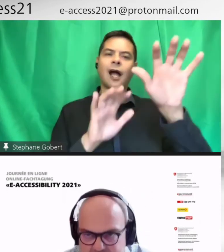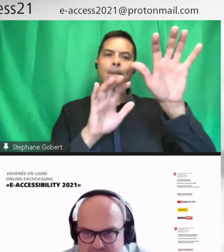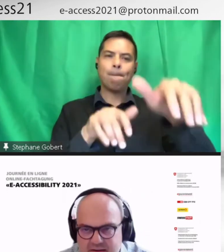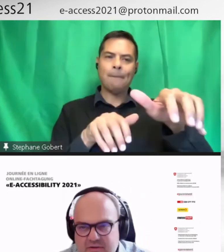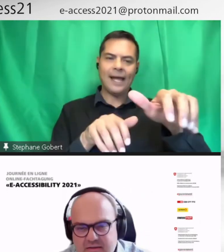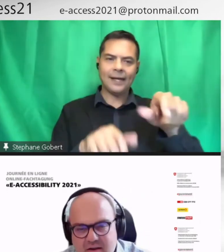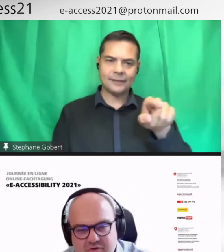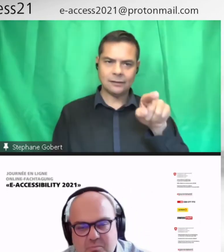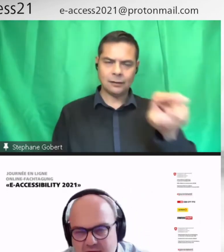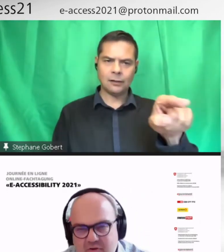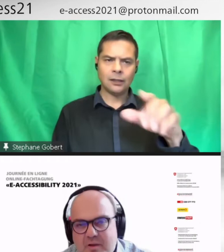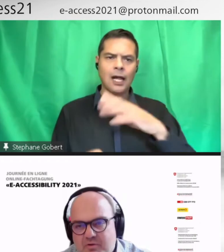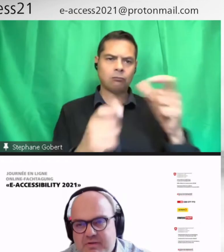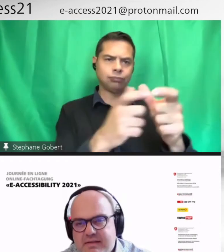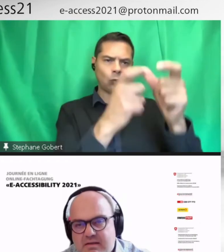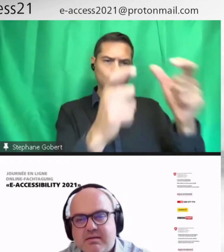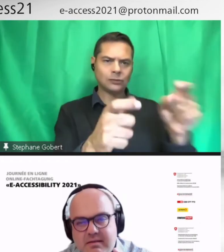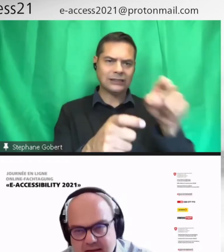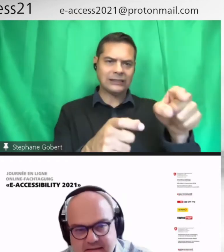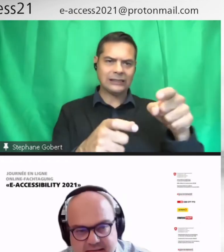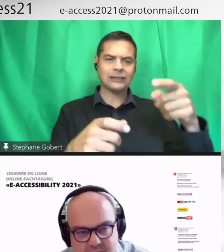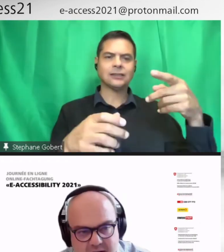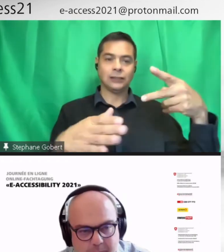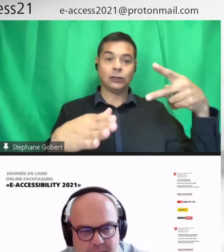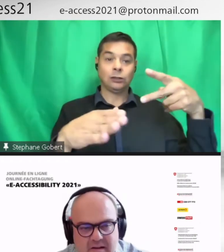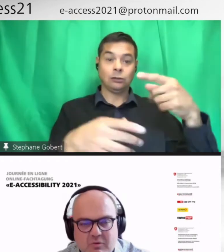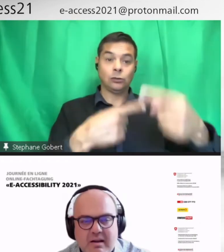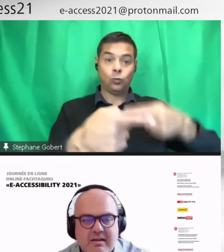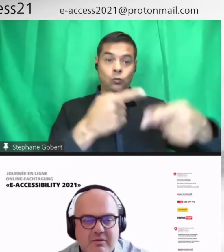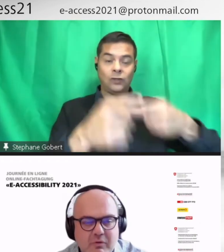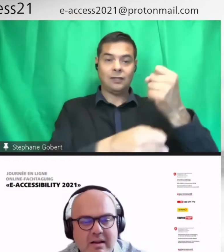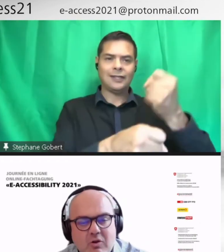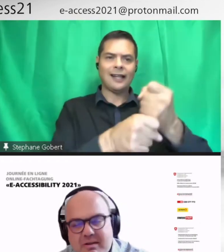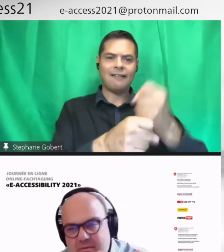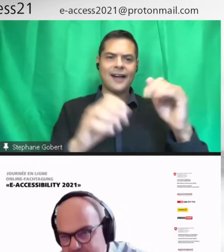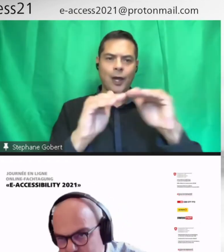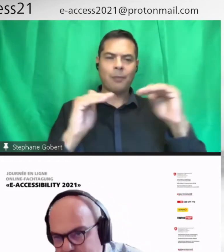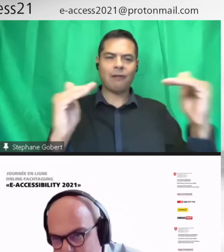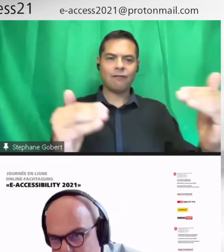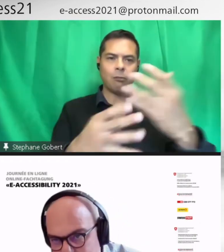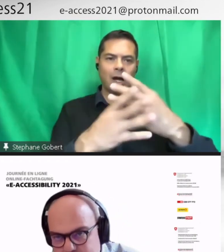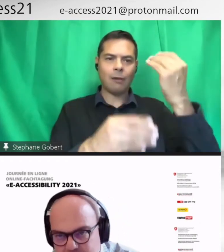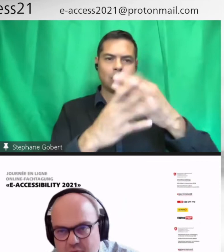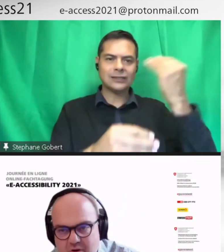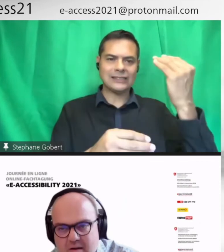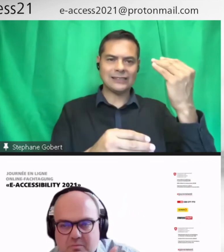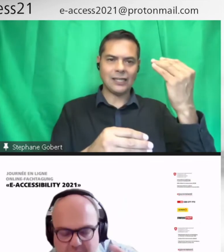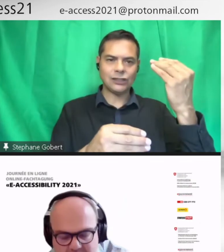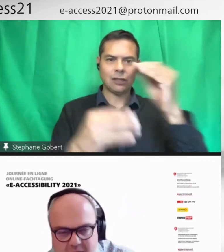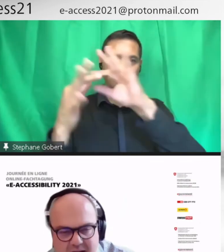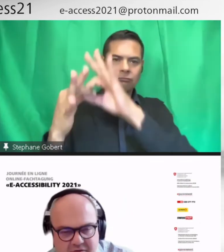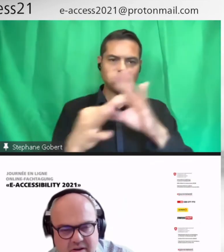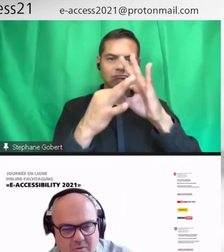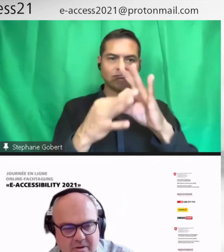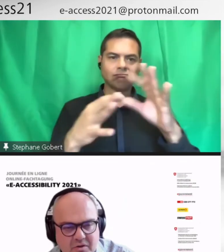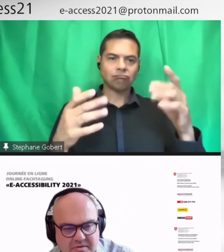qui est en train de travailler sur une plateforme d'apprentissage qui est accessible. Donc, elle est nouvelle, elle est compatible avec le plan d'études, donc pour la baser